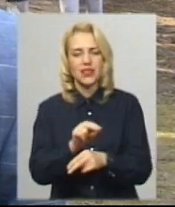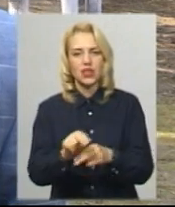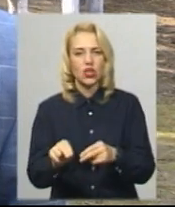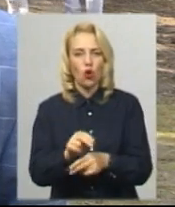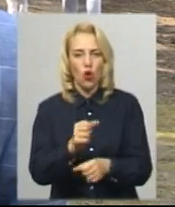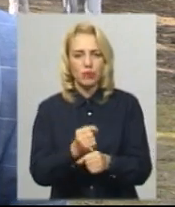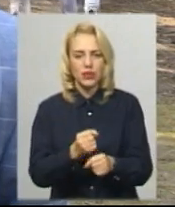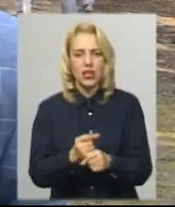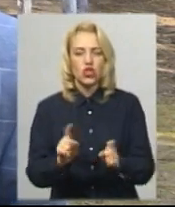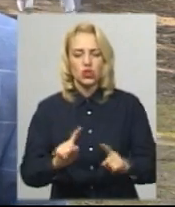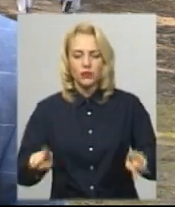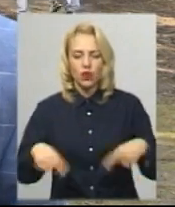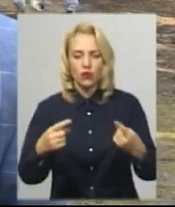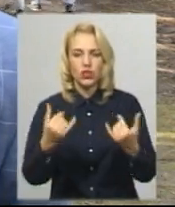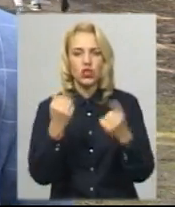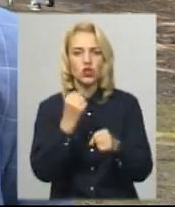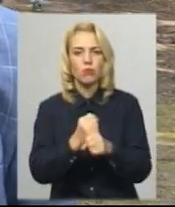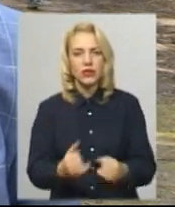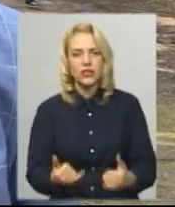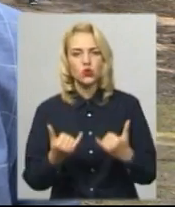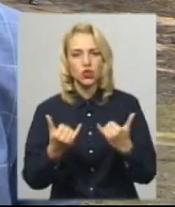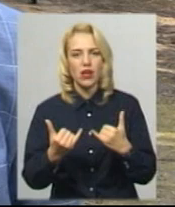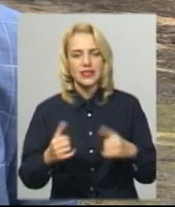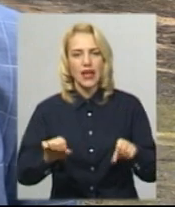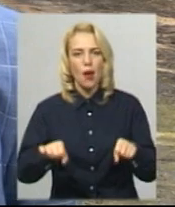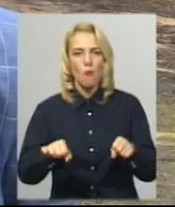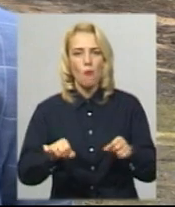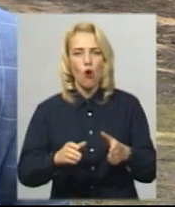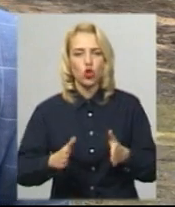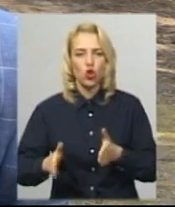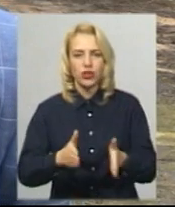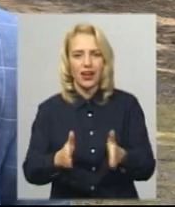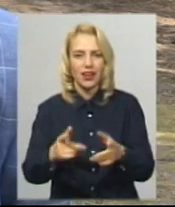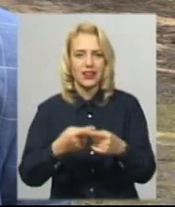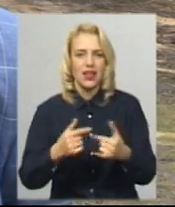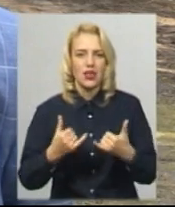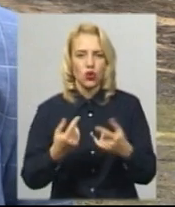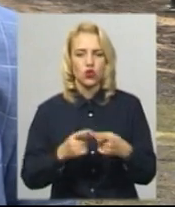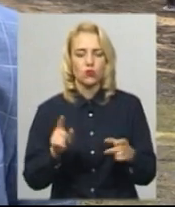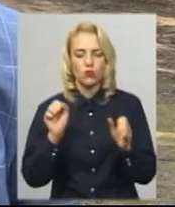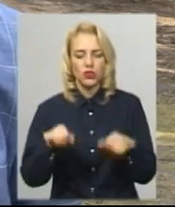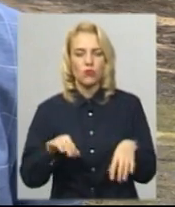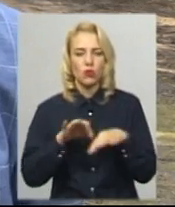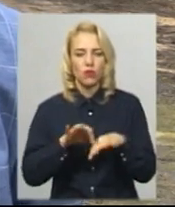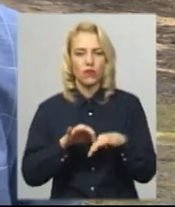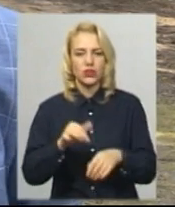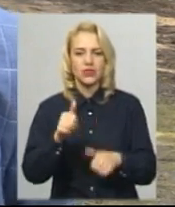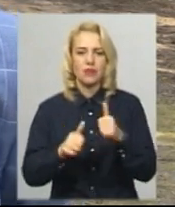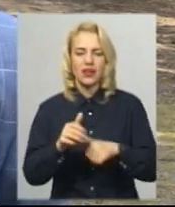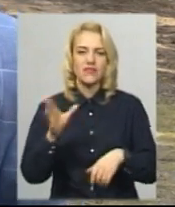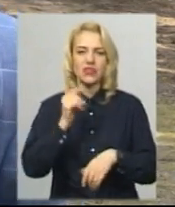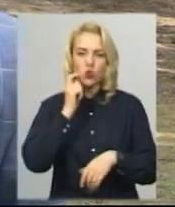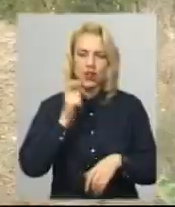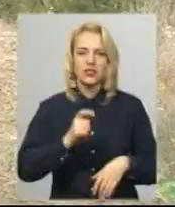для того, щоб відновити, зробити сучасний тут мототрек, для того, щоб було проводити тут і змагання всеукраїнського і